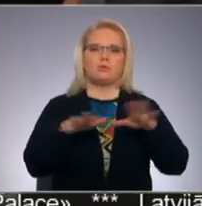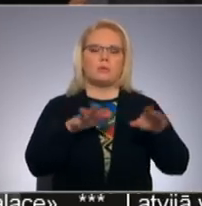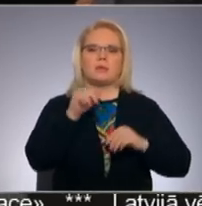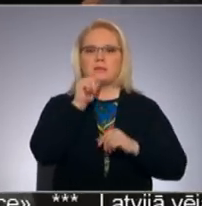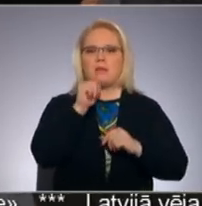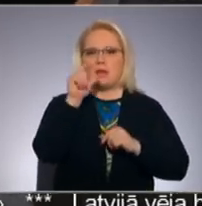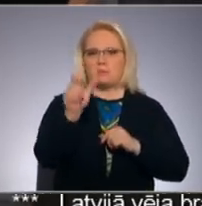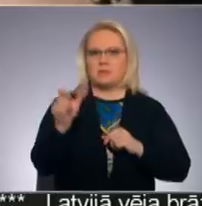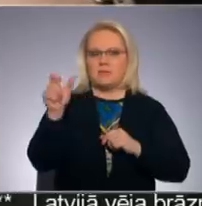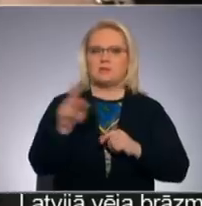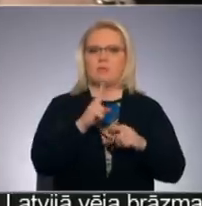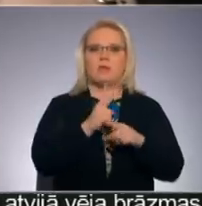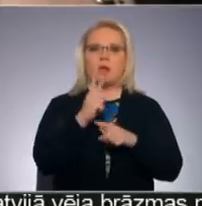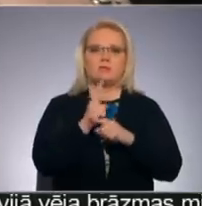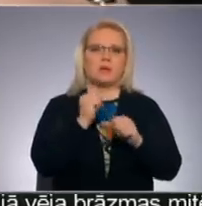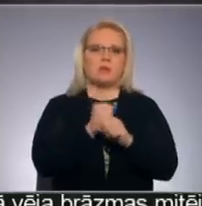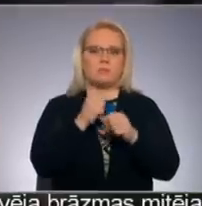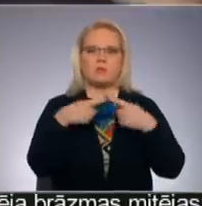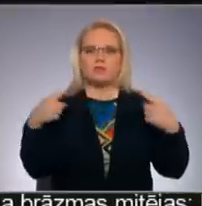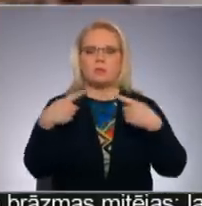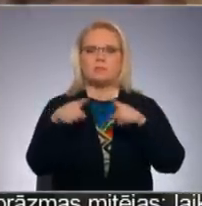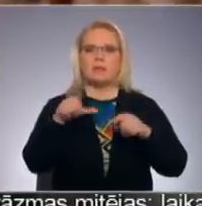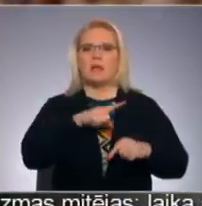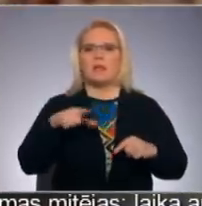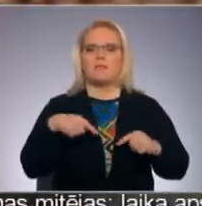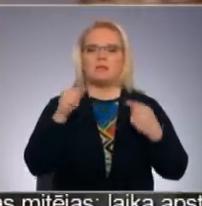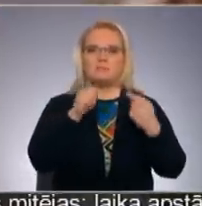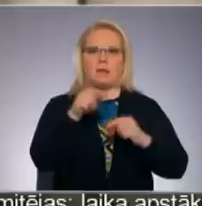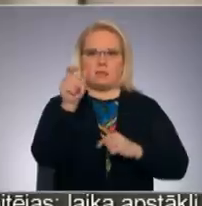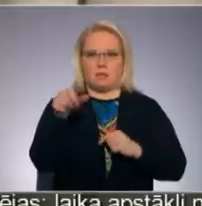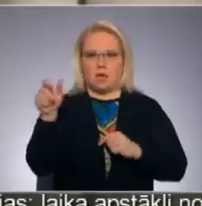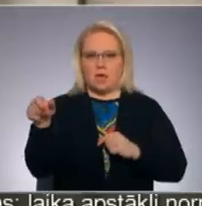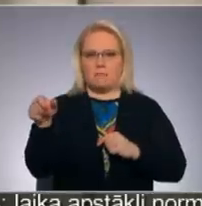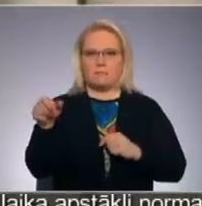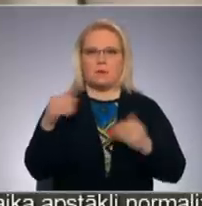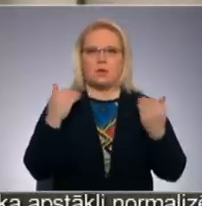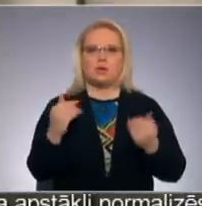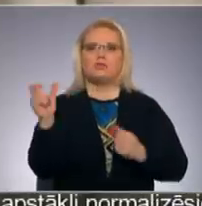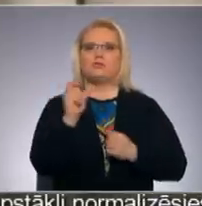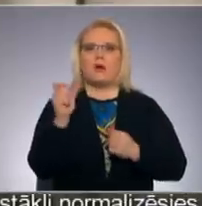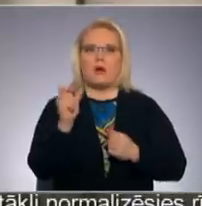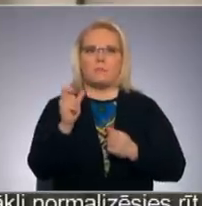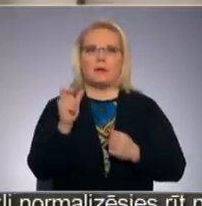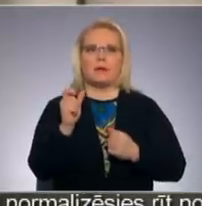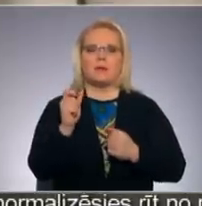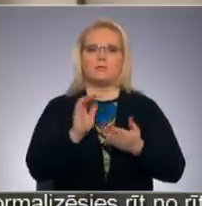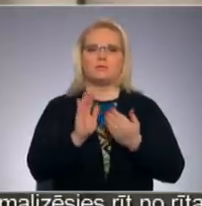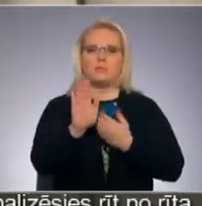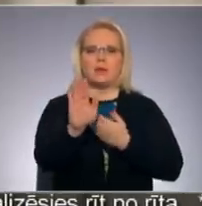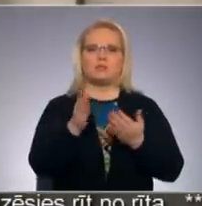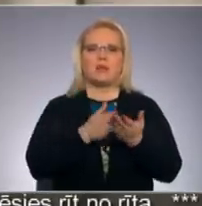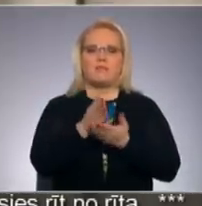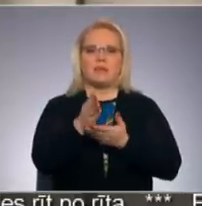cilvēciņiem un netraucēt darboties dažādiem citiem Latvijas pretiniekiem. Šobrīd uz priekšu tiek virzīt Sēmas